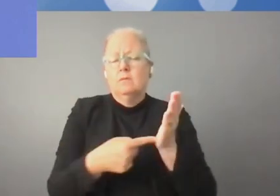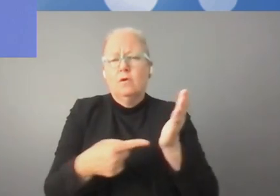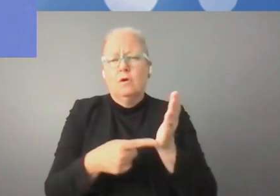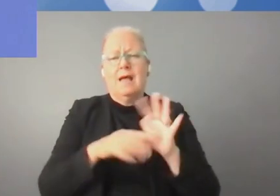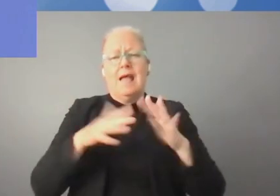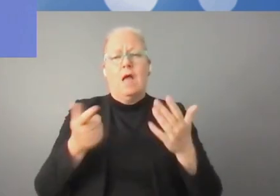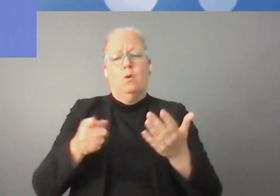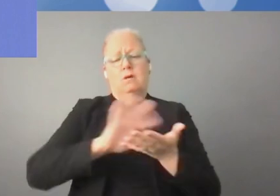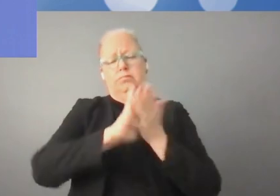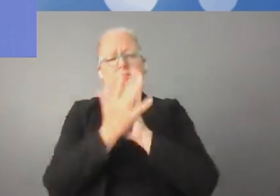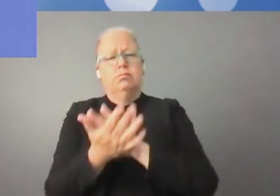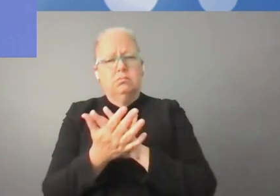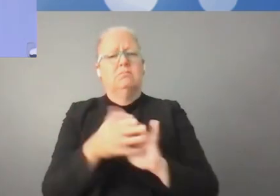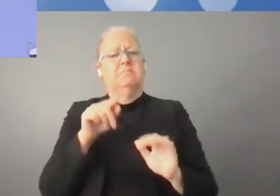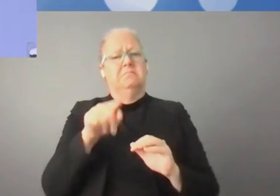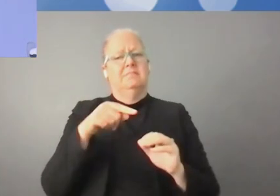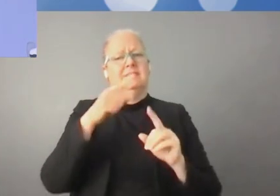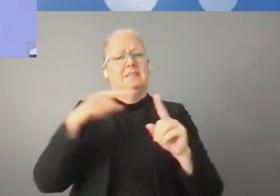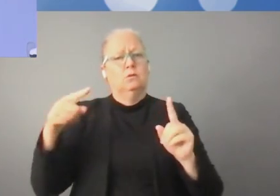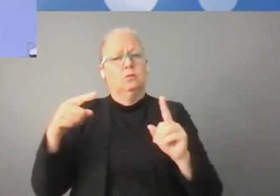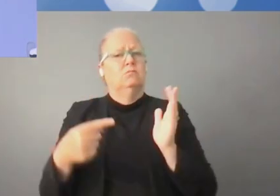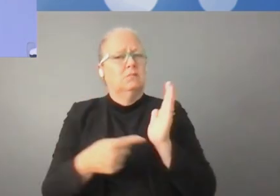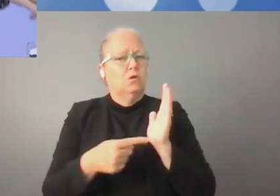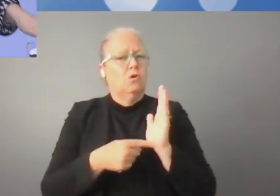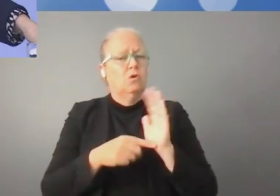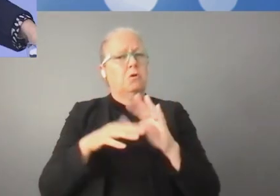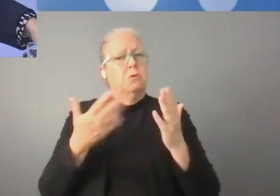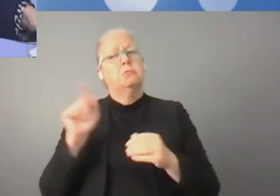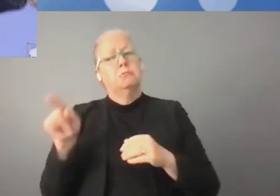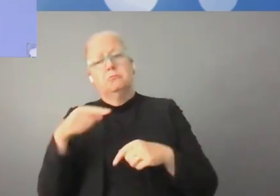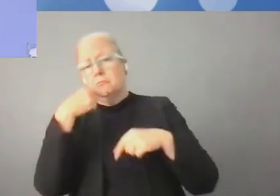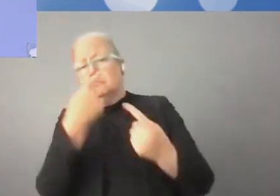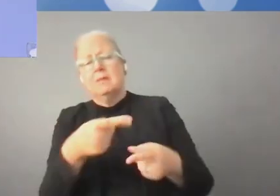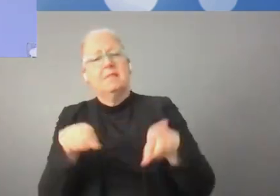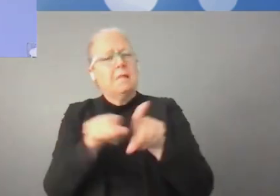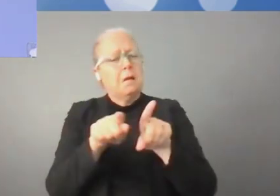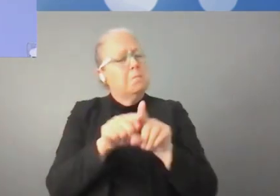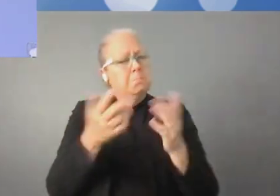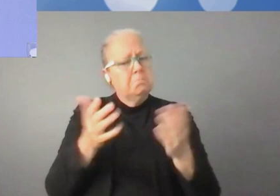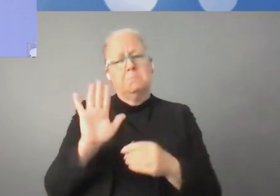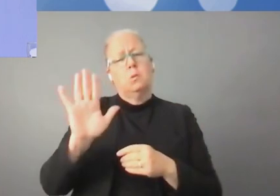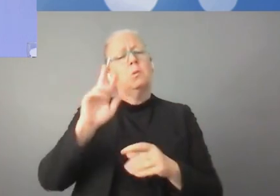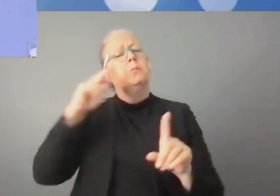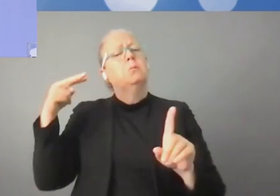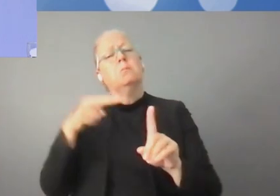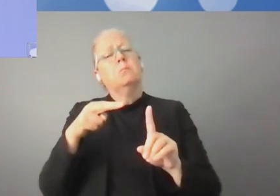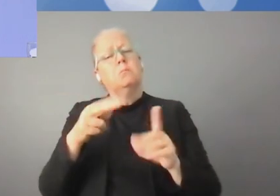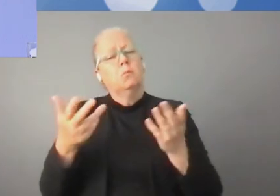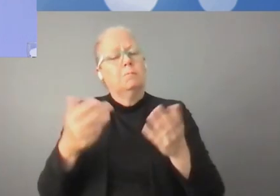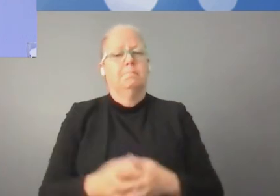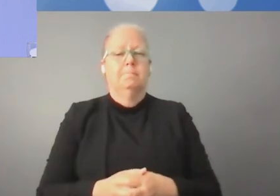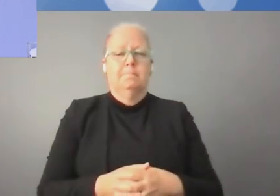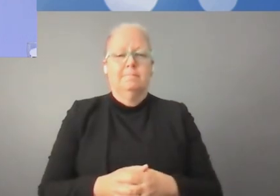qui travaille aux Nations unies et qui est responsable des aspects techniques, technologiques. Je vous en prie. Merci